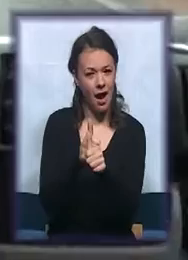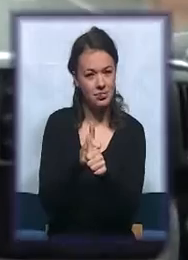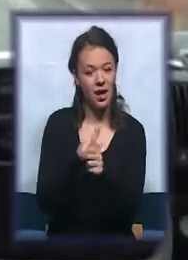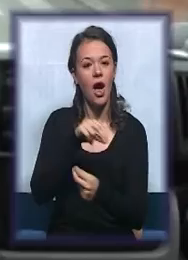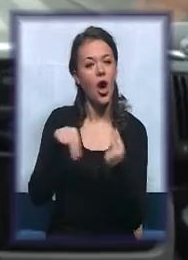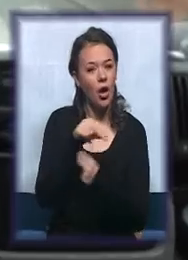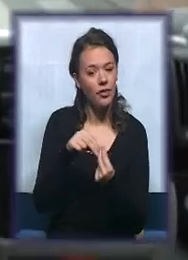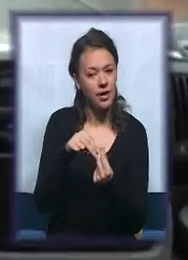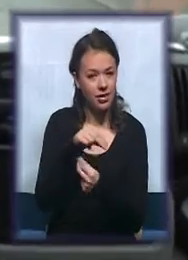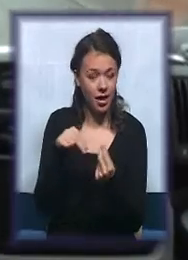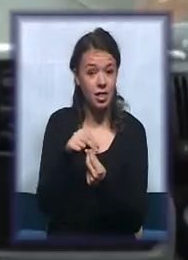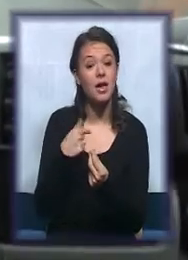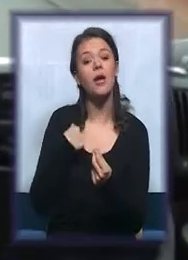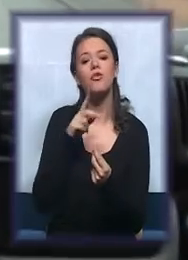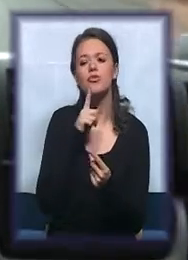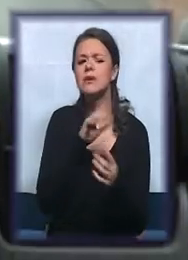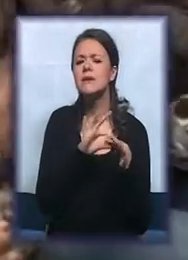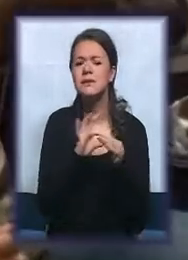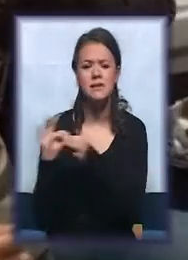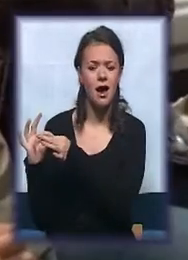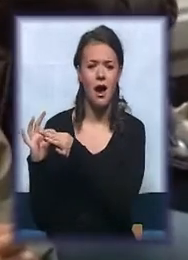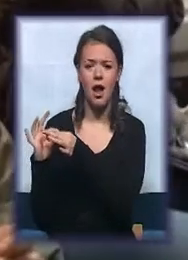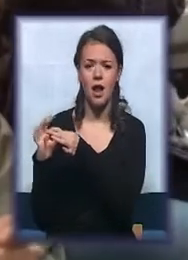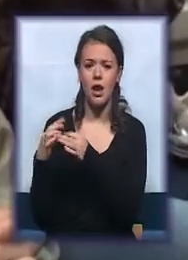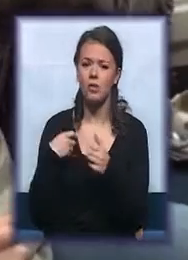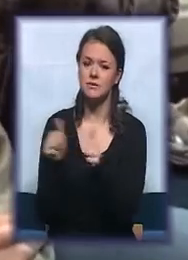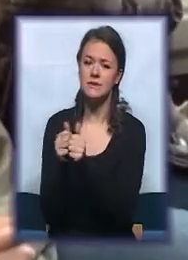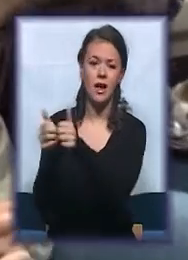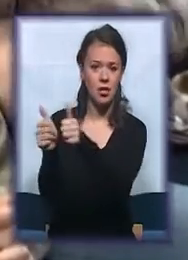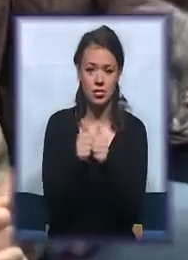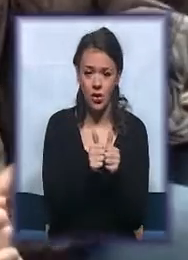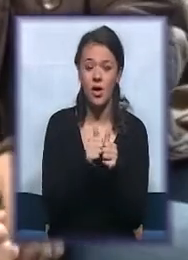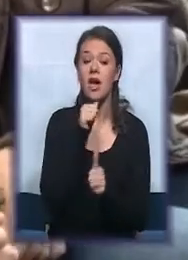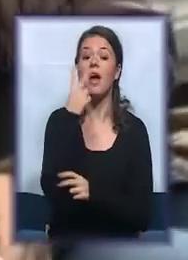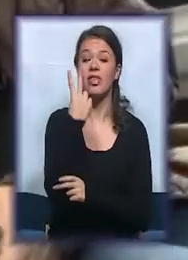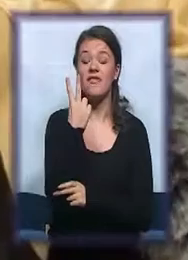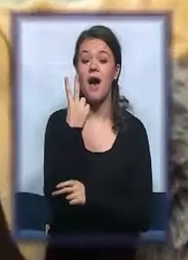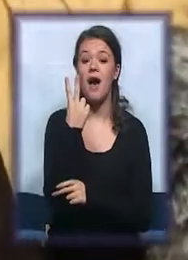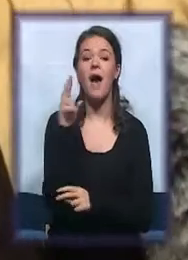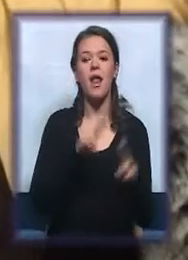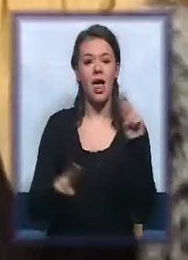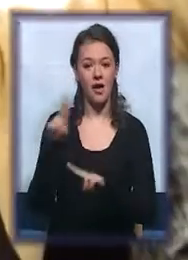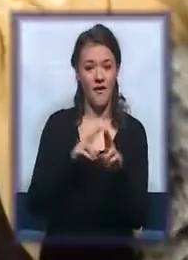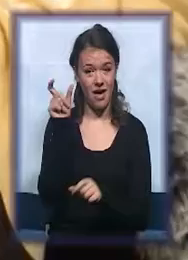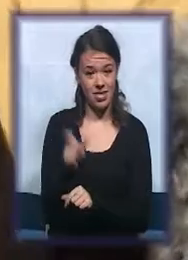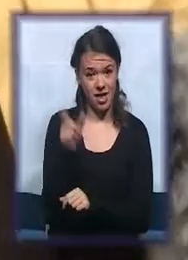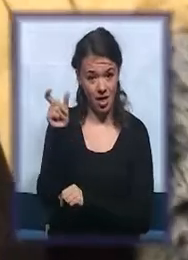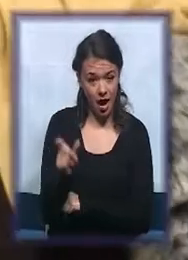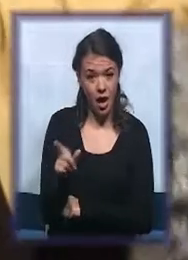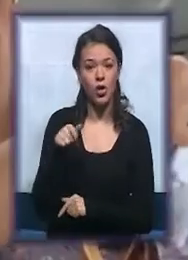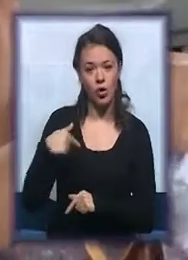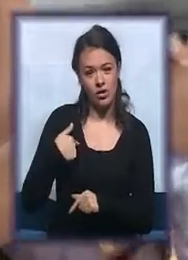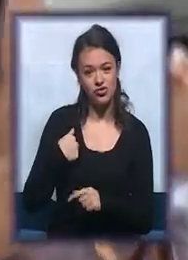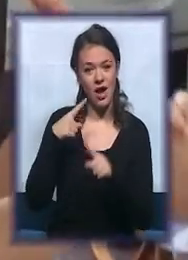ili staratelja, konstantno su prisutna i dva njegovatelja, to su naši